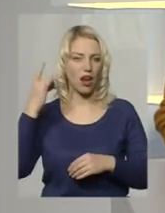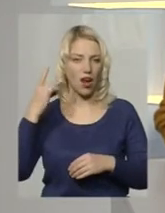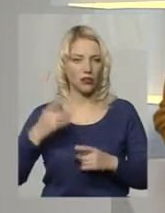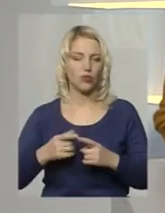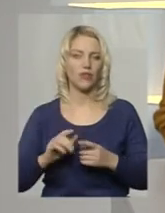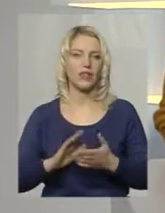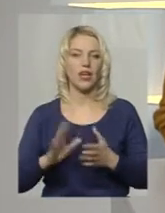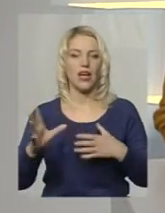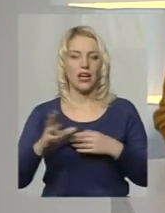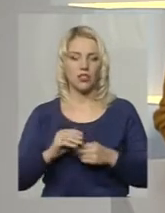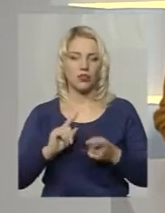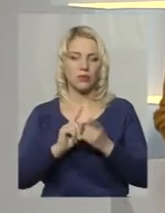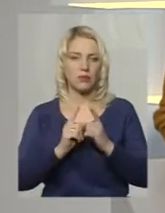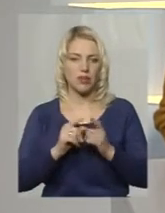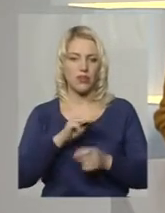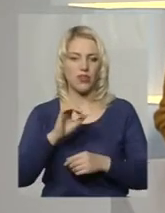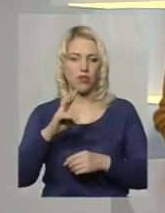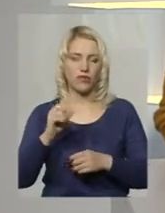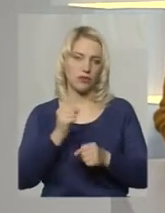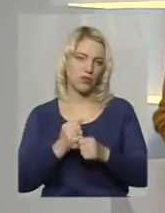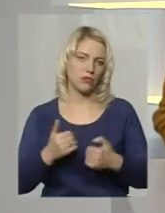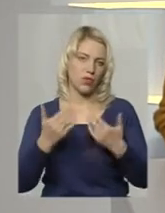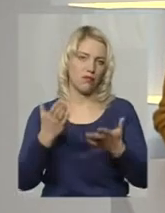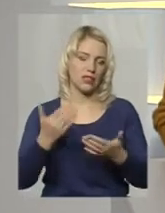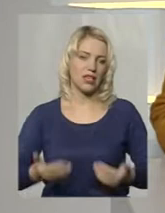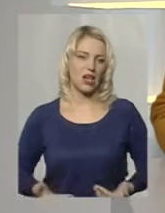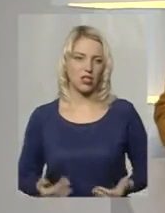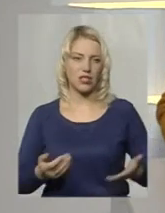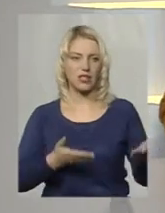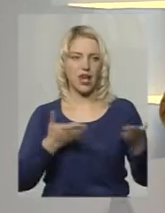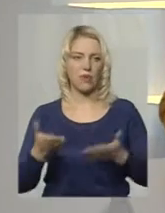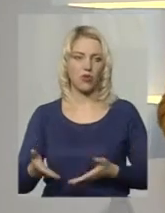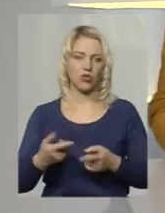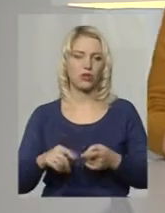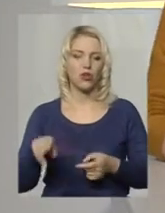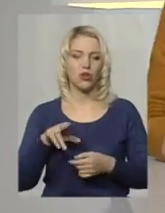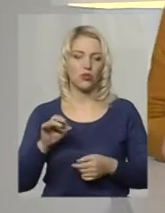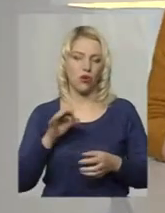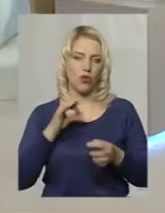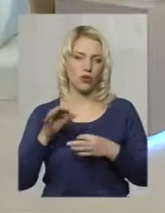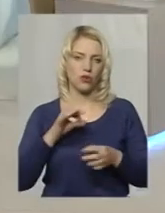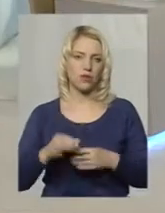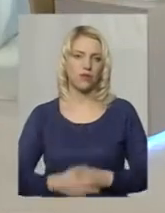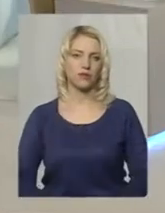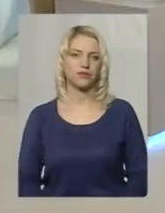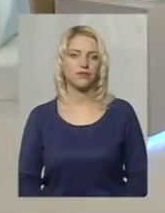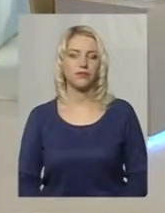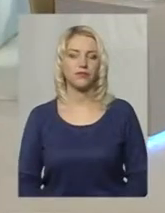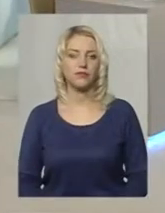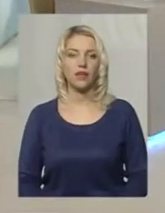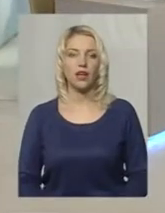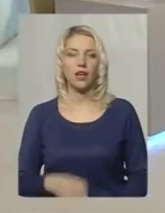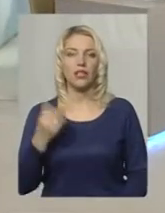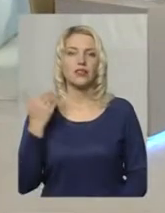сурдоперекладачем Оксаною Фіновською працюємо для вас наживо і запрошуємо долучатися до розмови. Пане Романе, за вашою